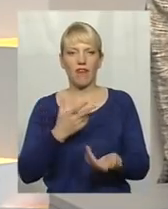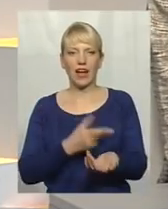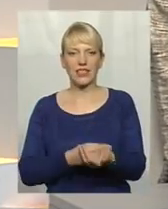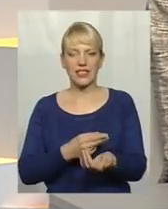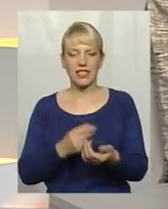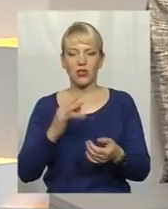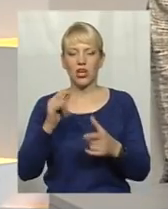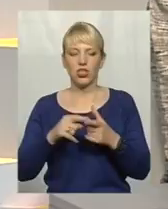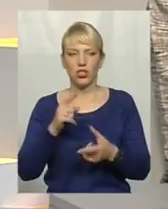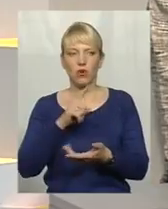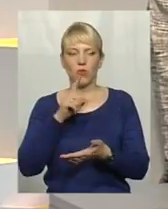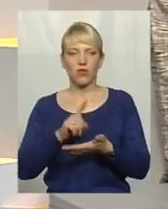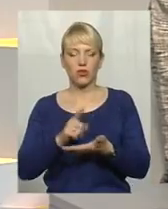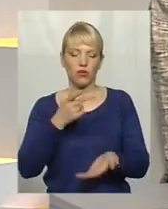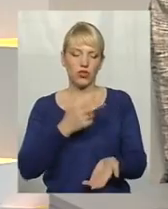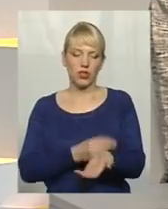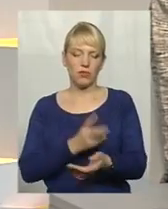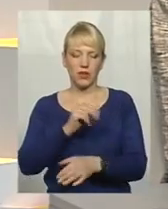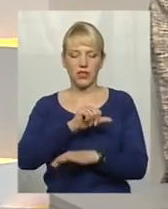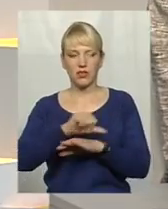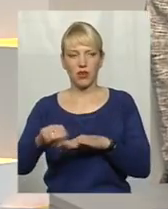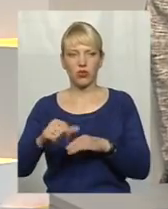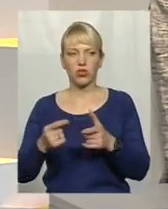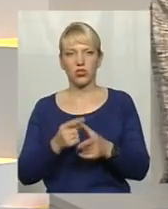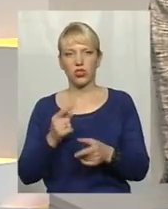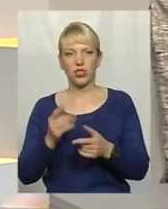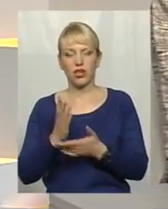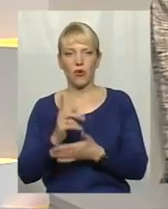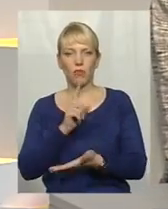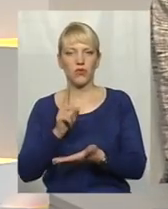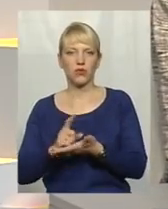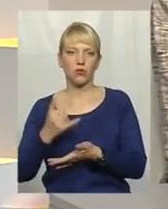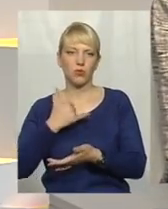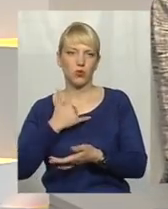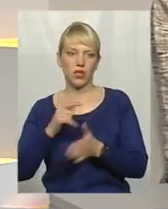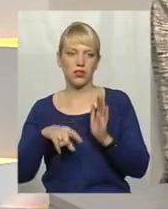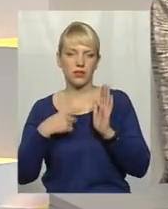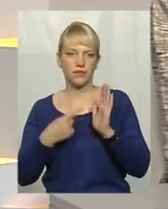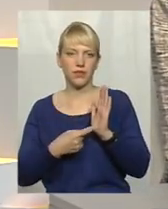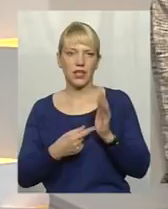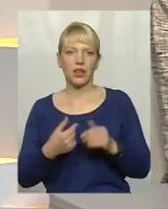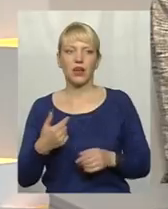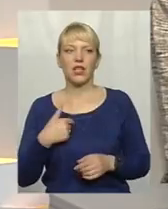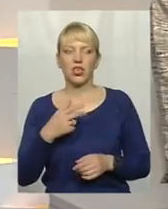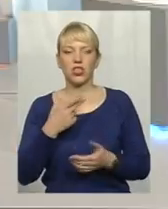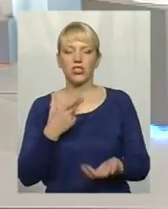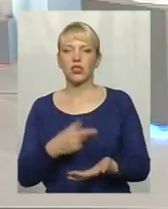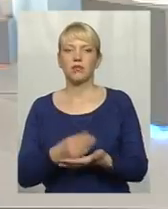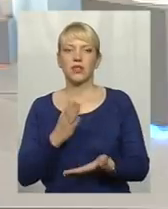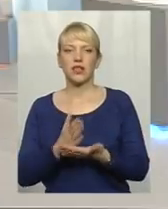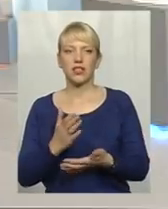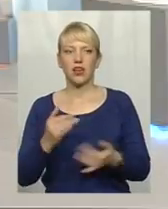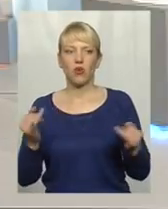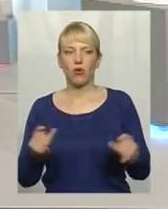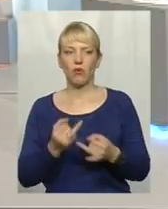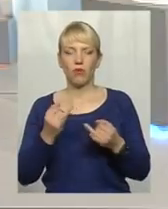'язкове щеплення за кордоном? Чи воно є обов'язковим у нас? Знаєте, щеплення є обов